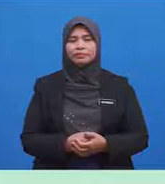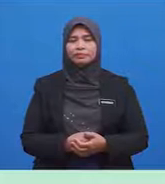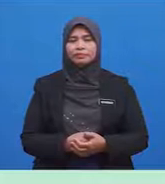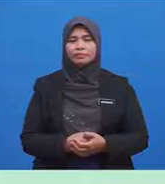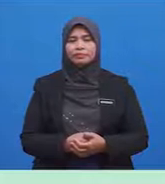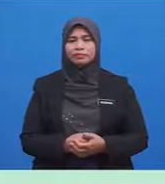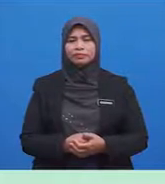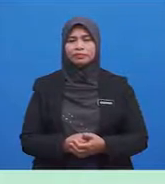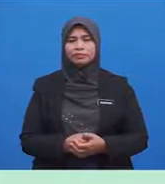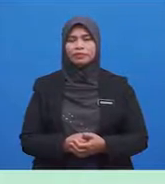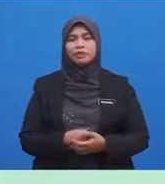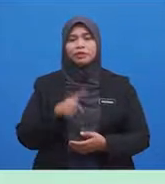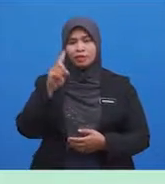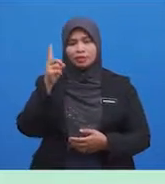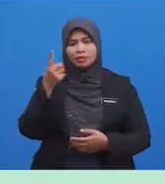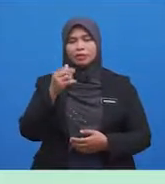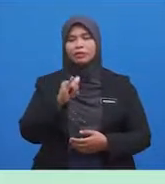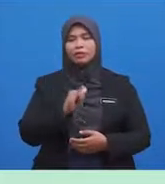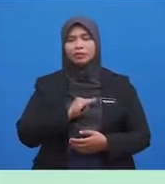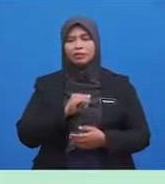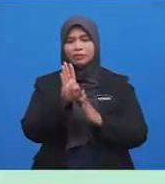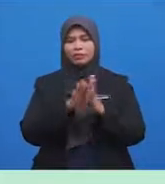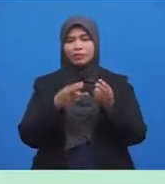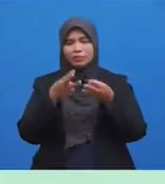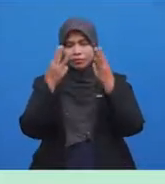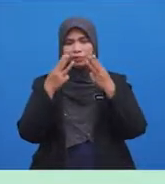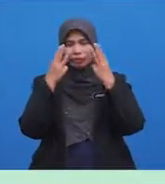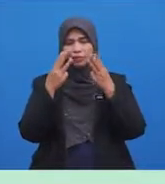Fardu kerana Allah Ta'ala